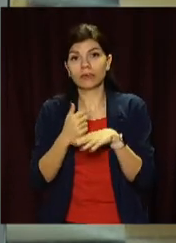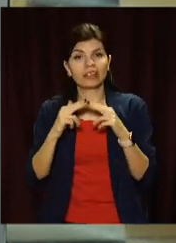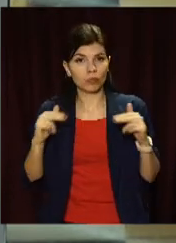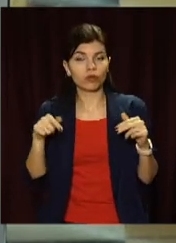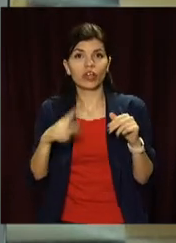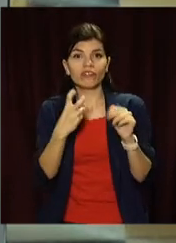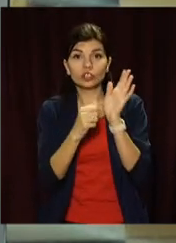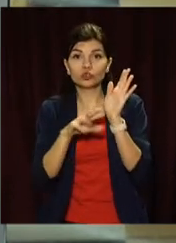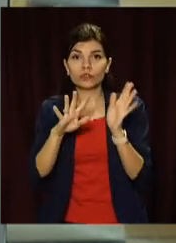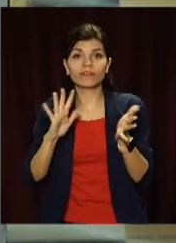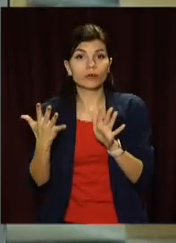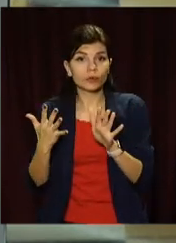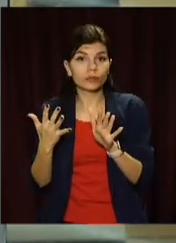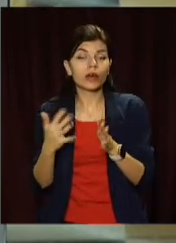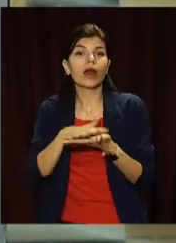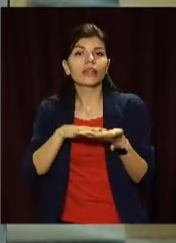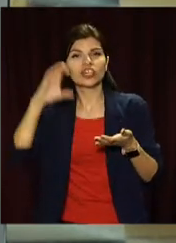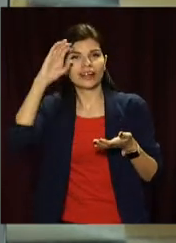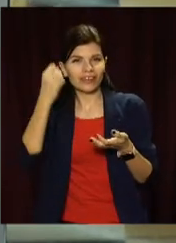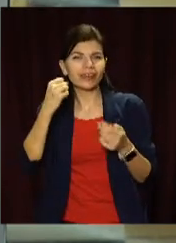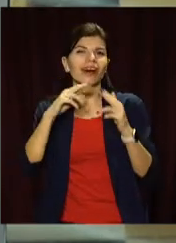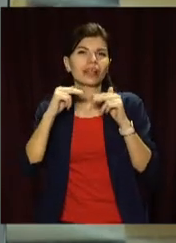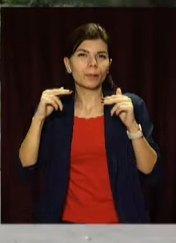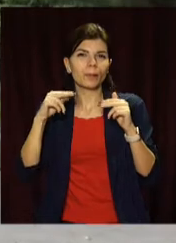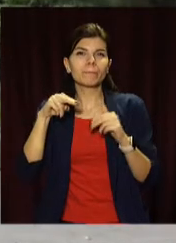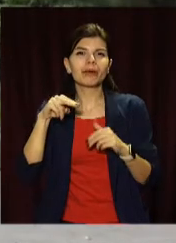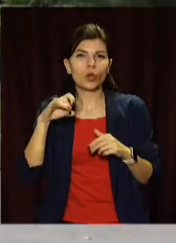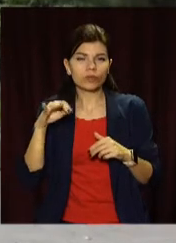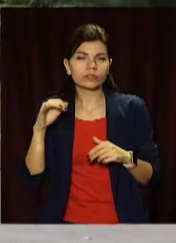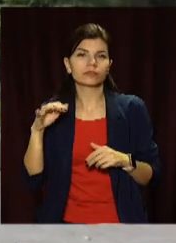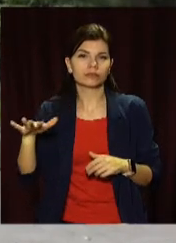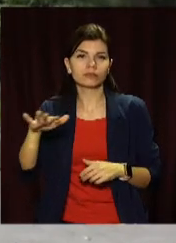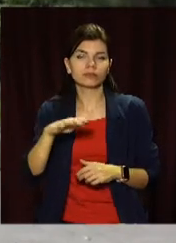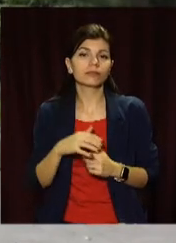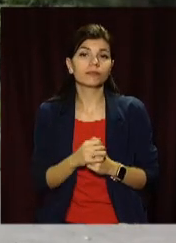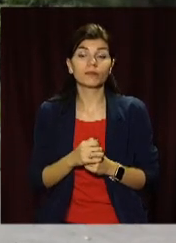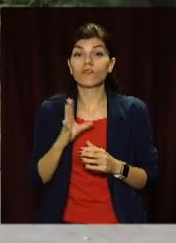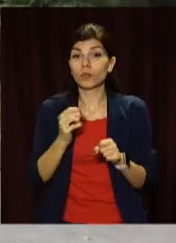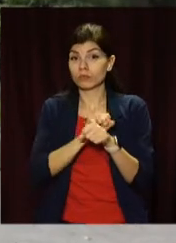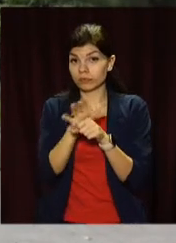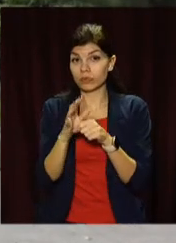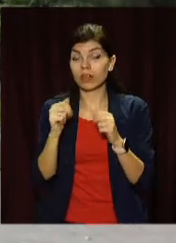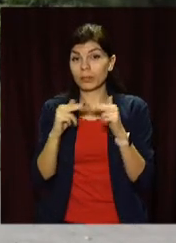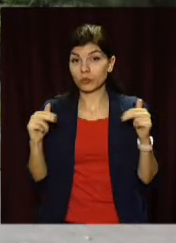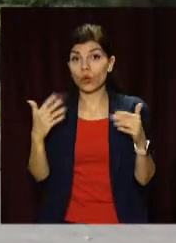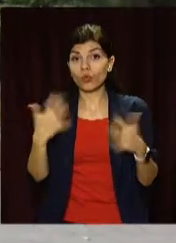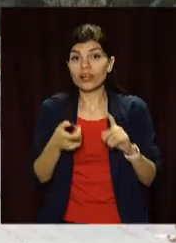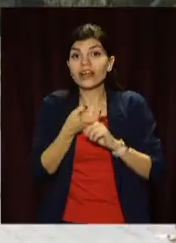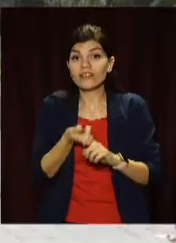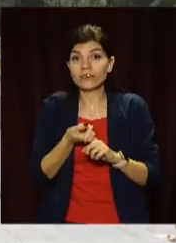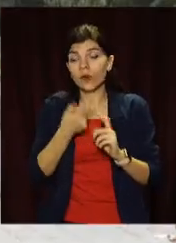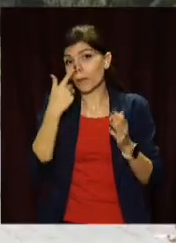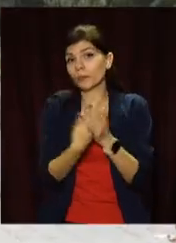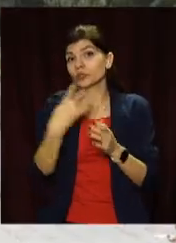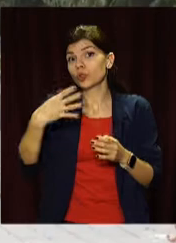264 випадки. Далі Кривий Ріг, Дніпровські та Петриківські райони. Загалом коронавірусом на Дніпропетровщині вже інфікувалися